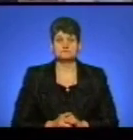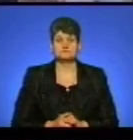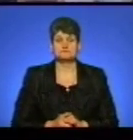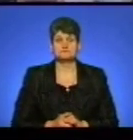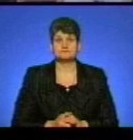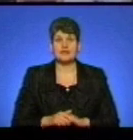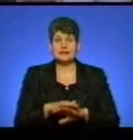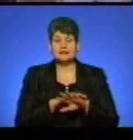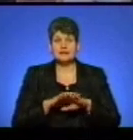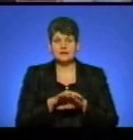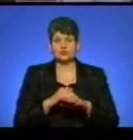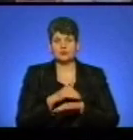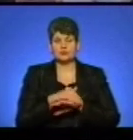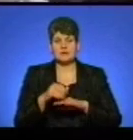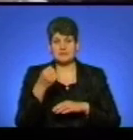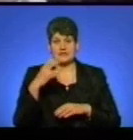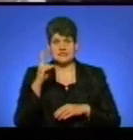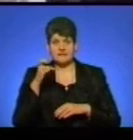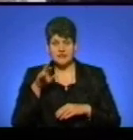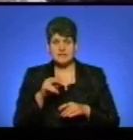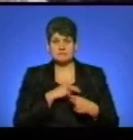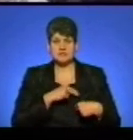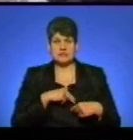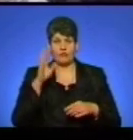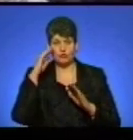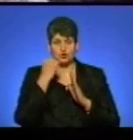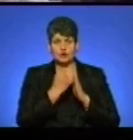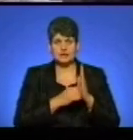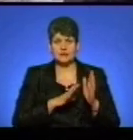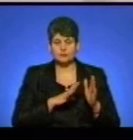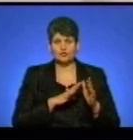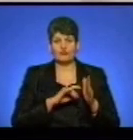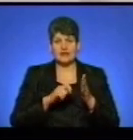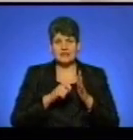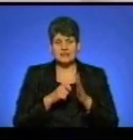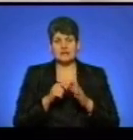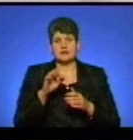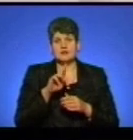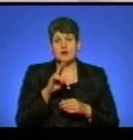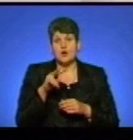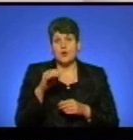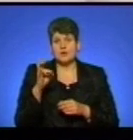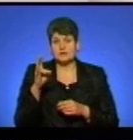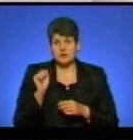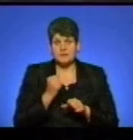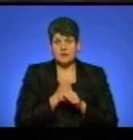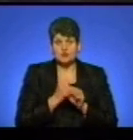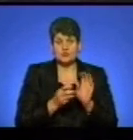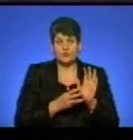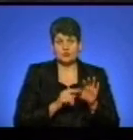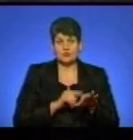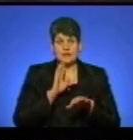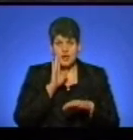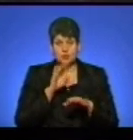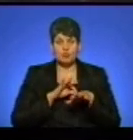На ринку, що на вулиці 15-ї квітня, із працівників Тернопільводоканалу був кранівник Ярослав Льонта. Каже, працює від 8-ї ранку.